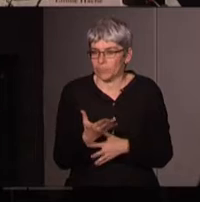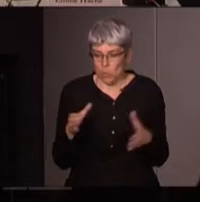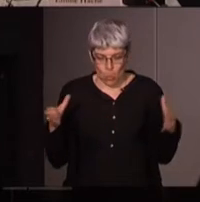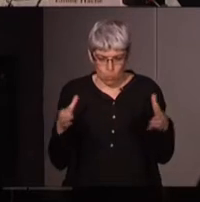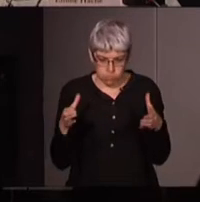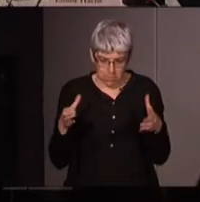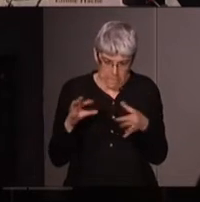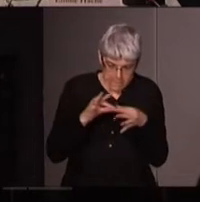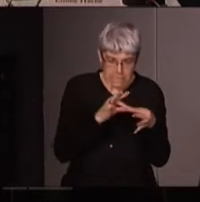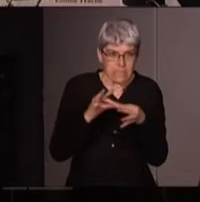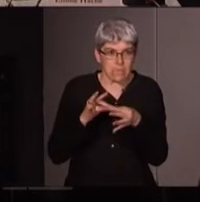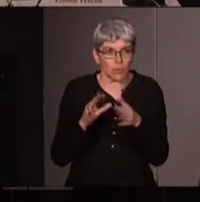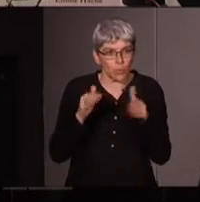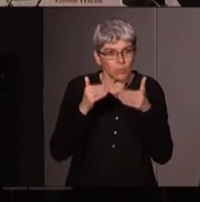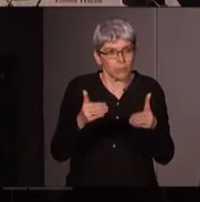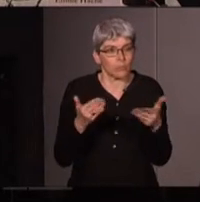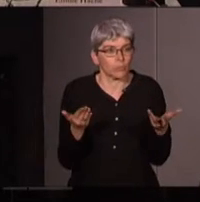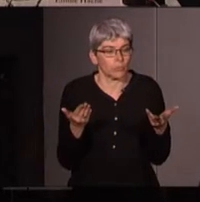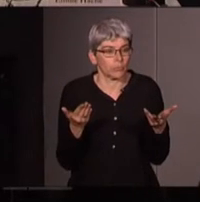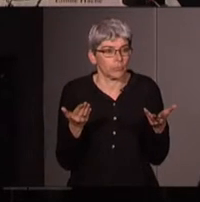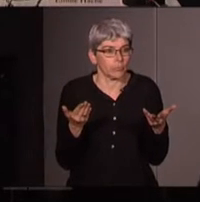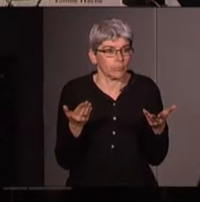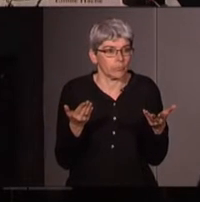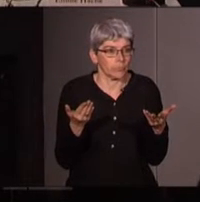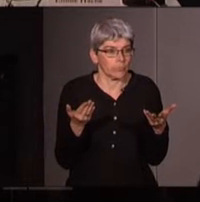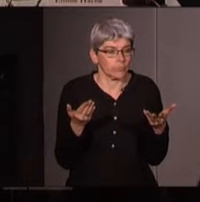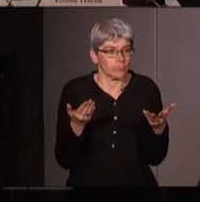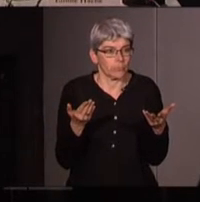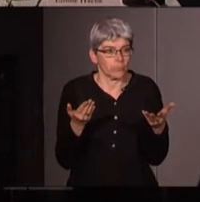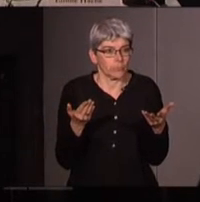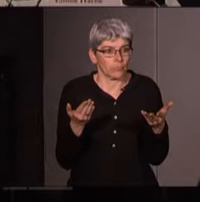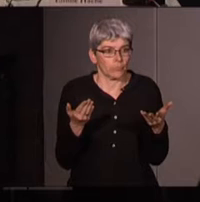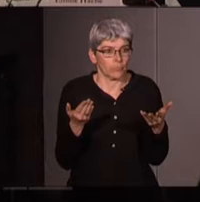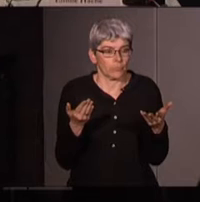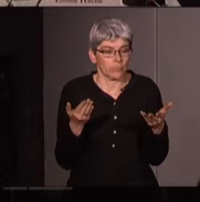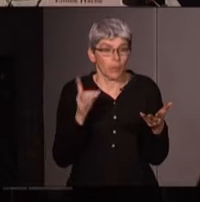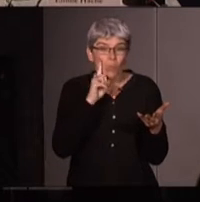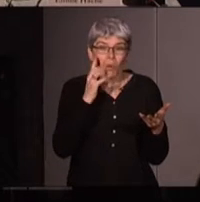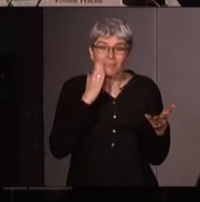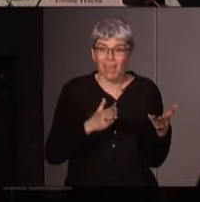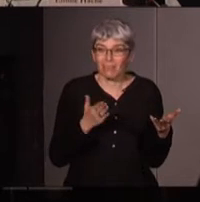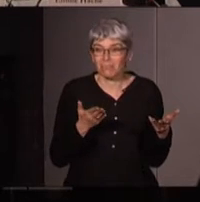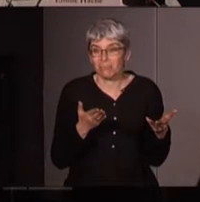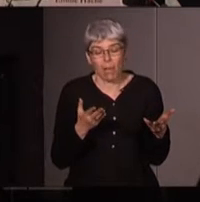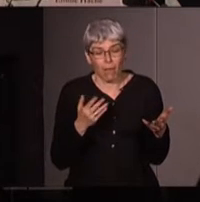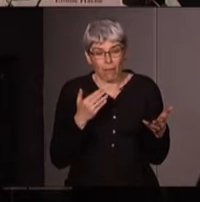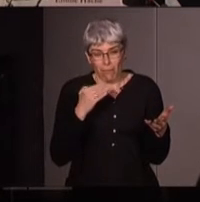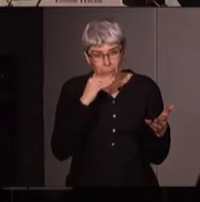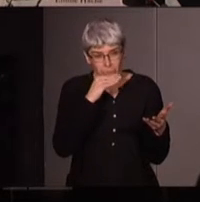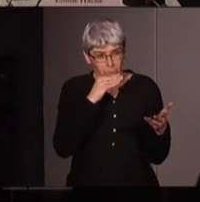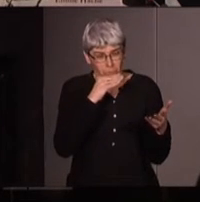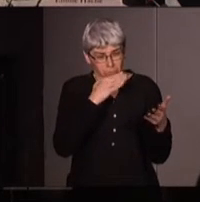groupes ensemble et pour continuer à élargir la base d'alliance puisque sinon épuisement c'est